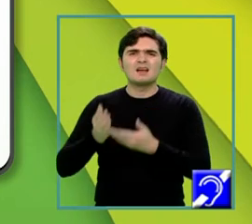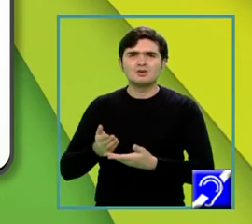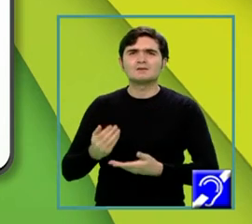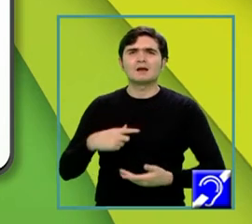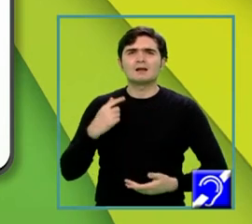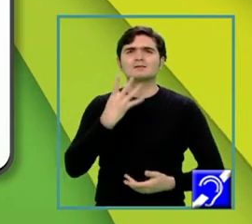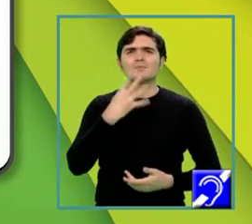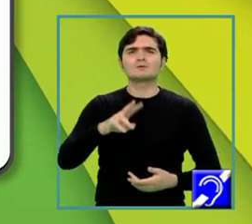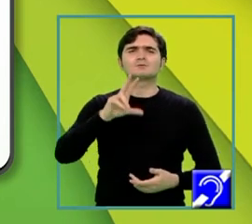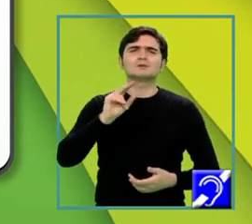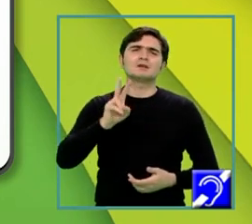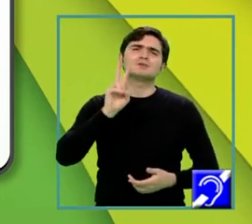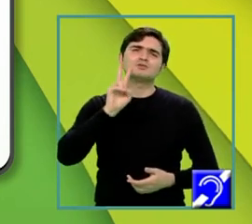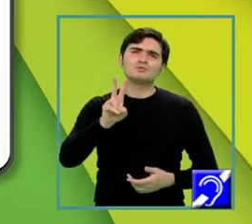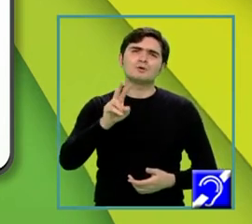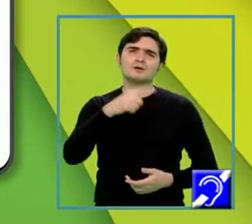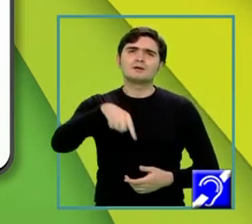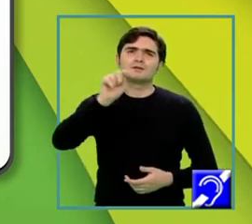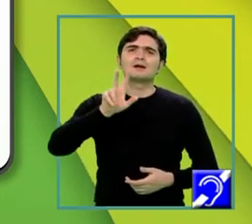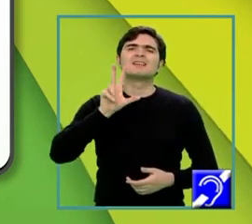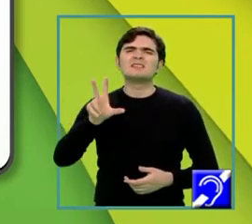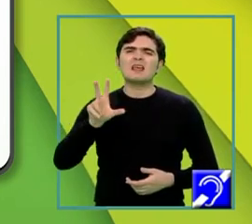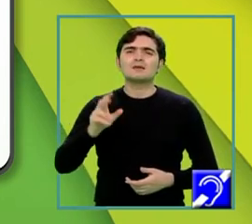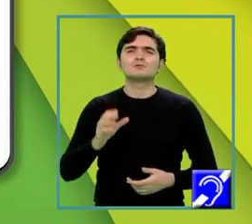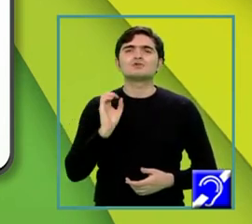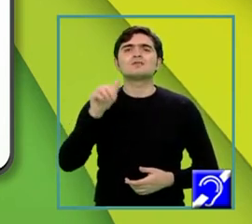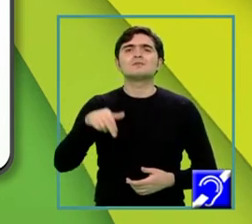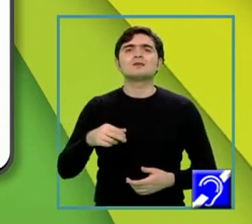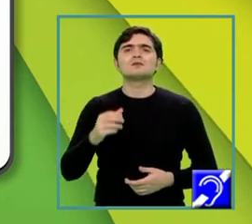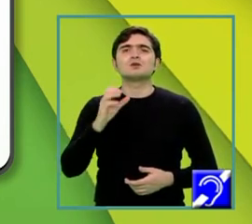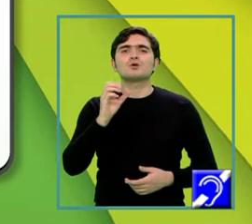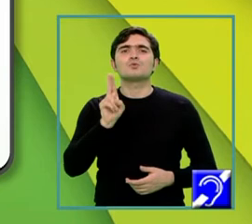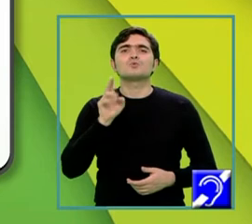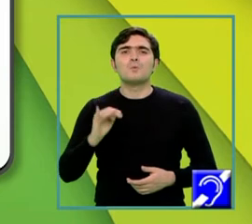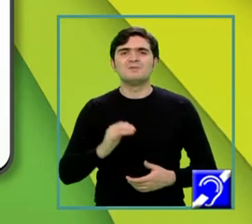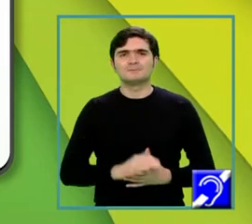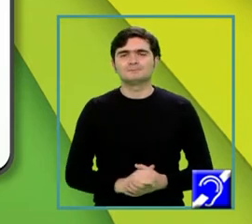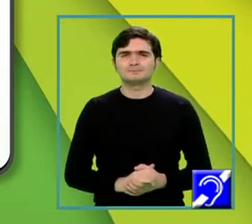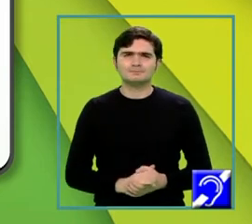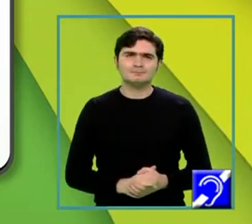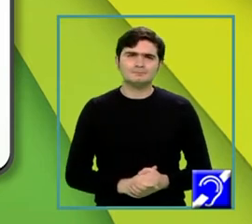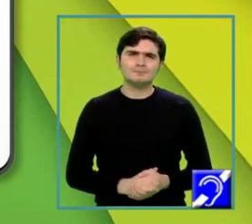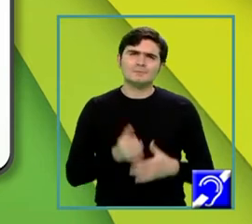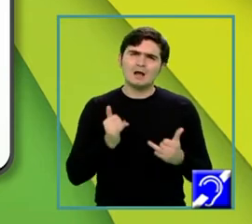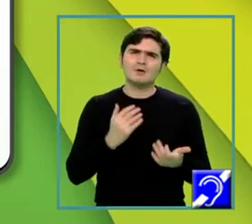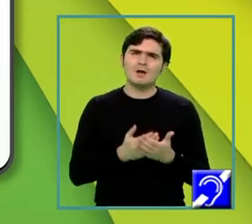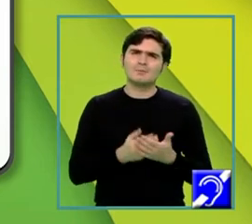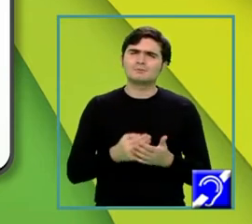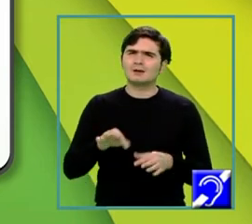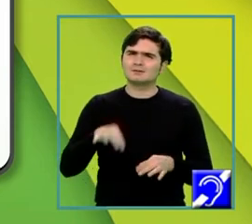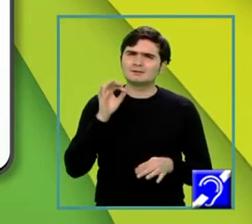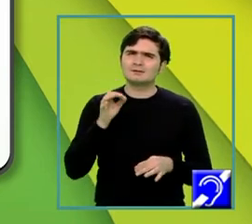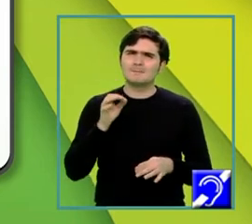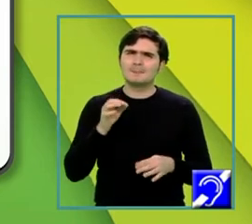egal cu 432 radical din 3 centimetri cubi. Acum pentru determinarea măsurii